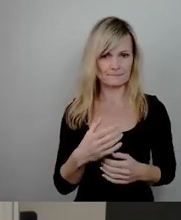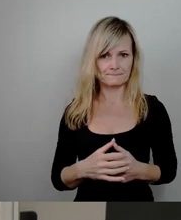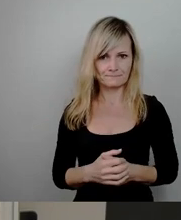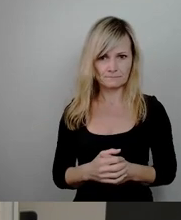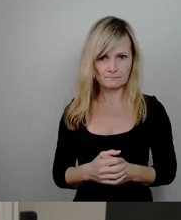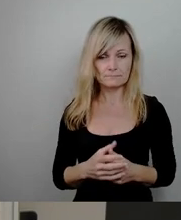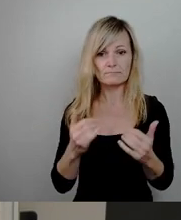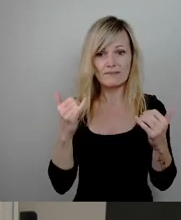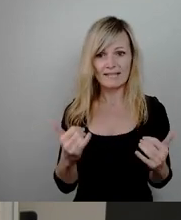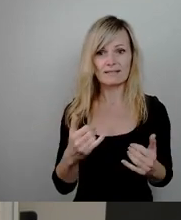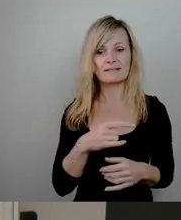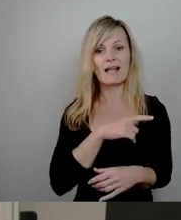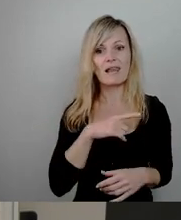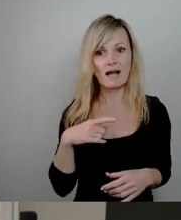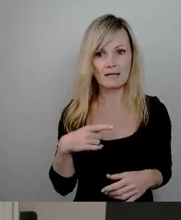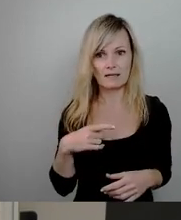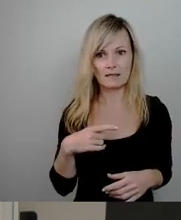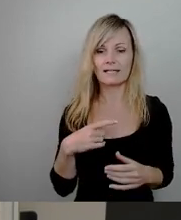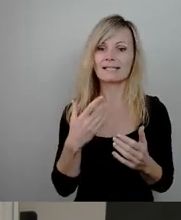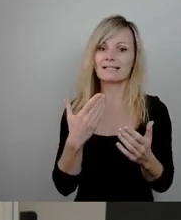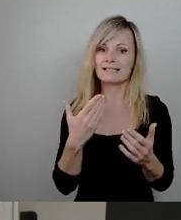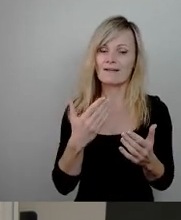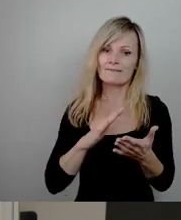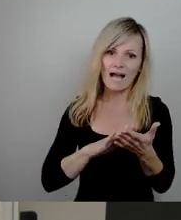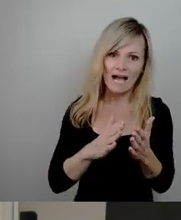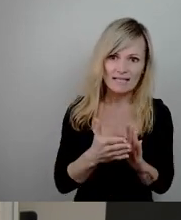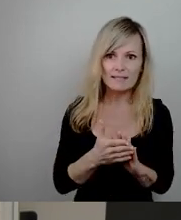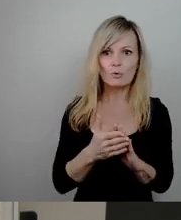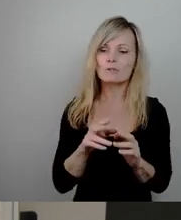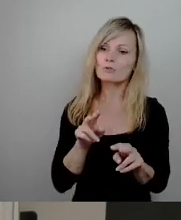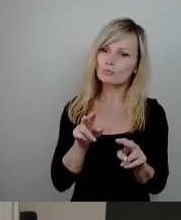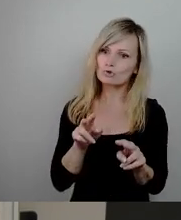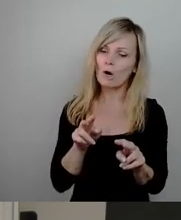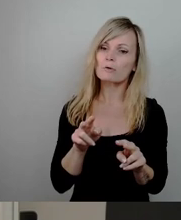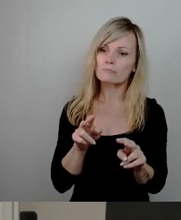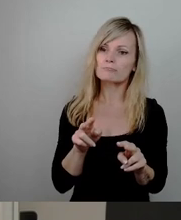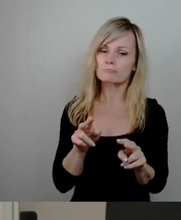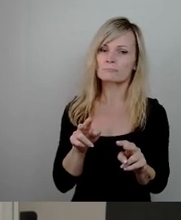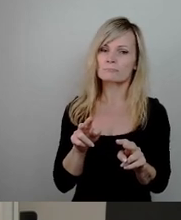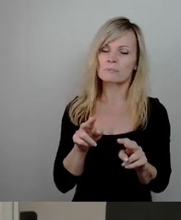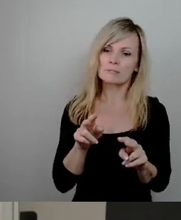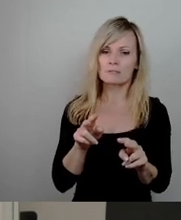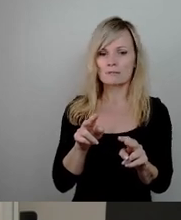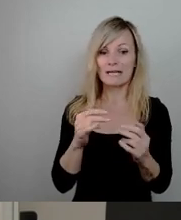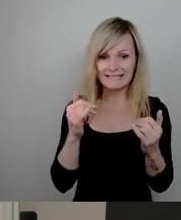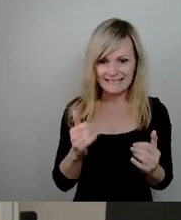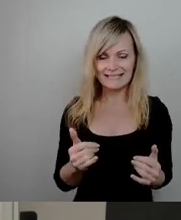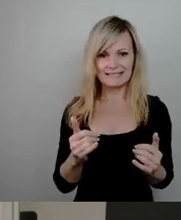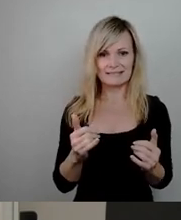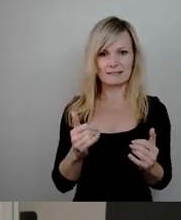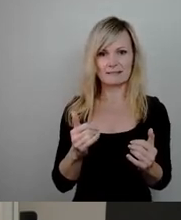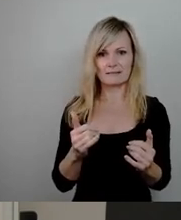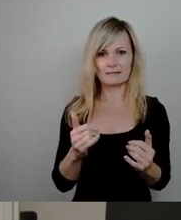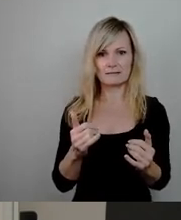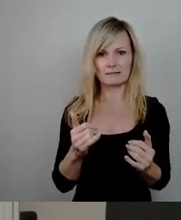sehr lange den Verhandlungen zugeschaut haben, die Verhandlungen verfolgt haben, ist es eben jetzt an der Zeit,